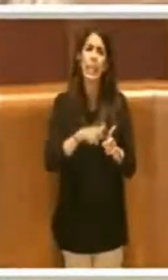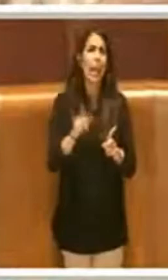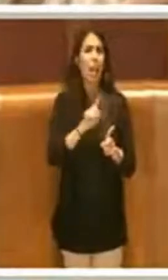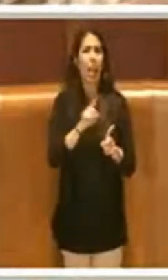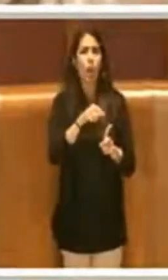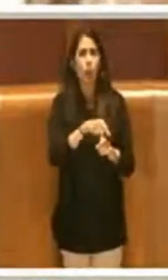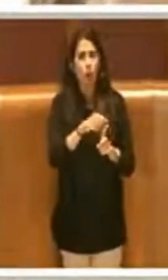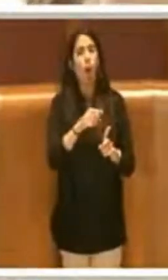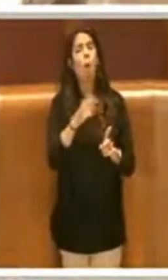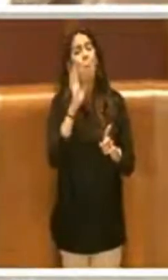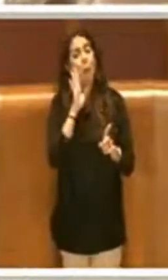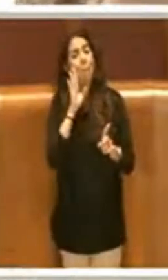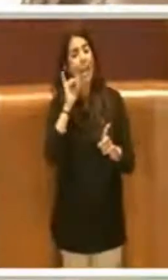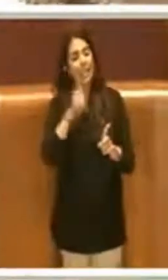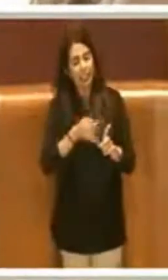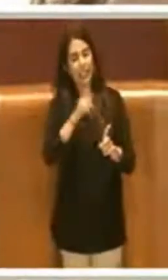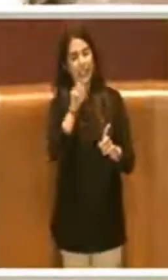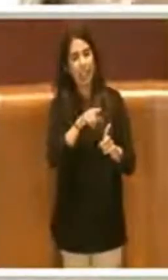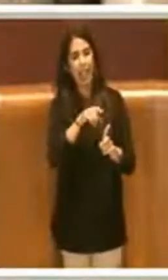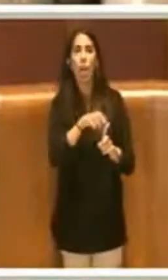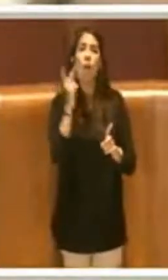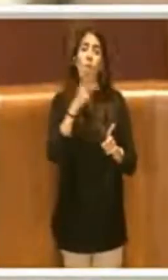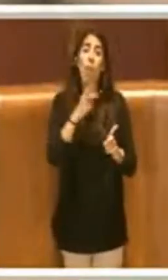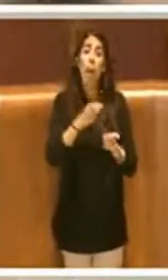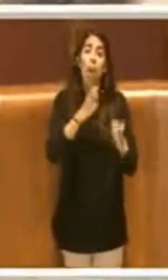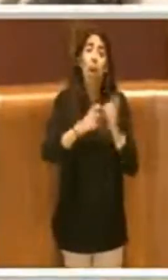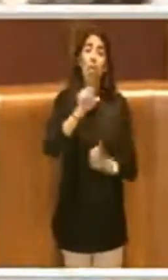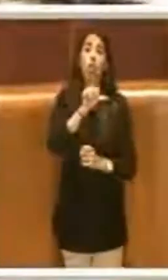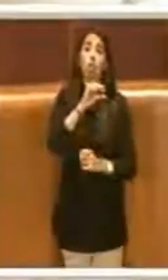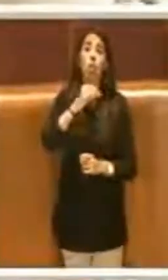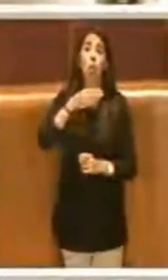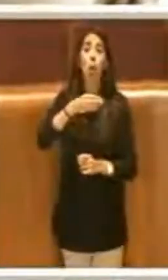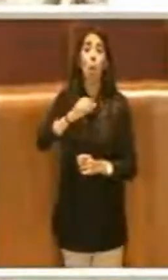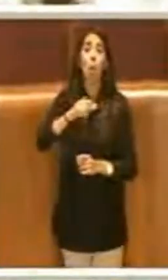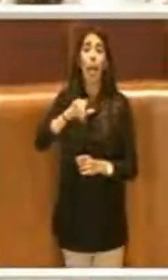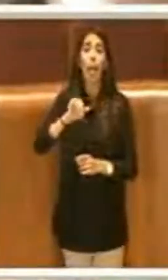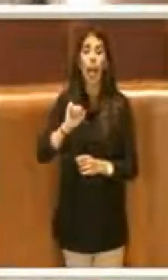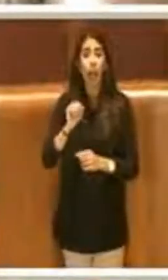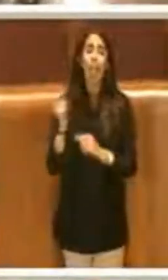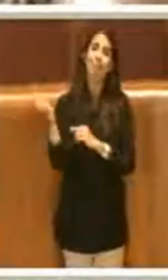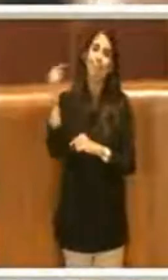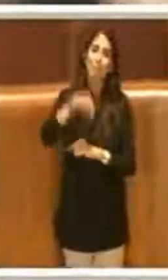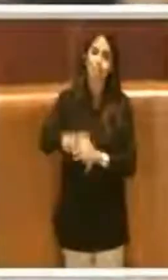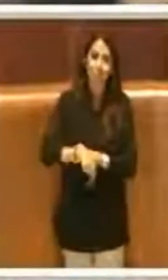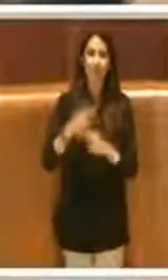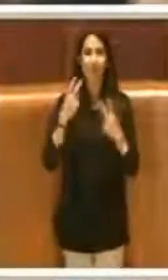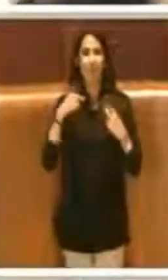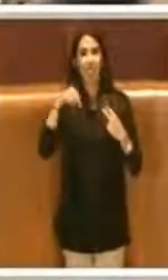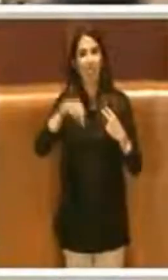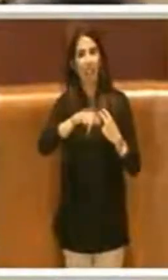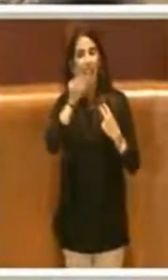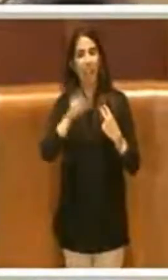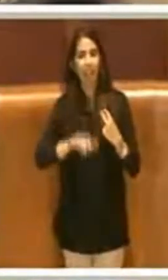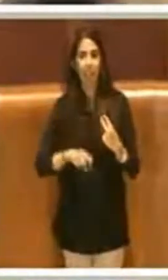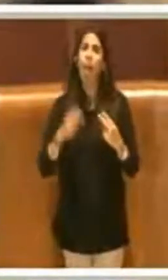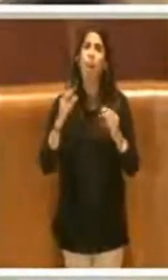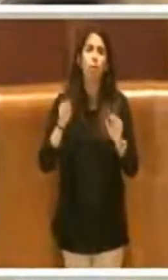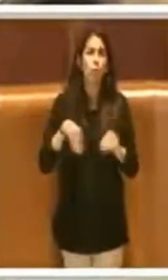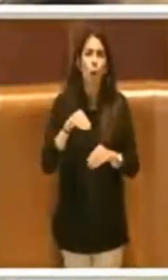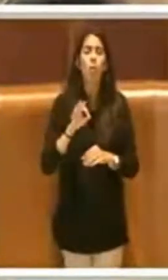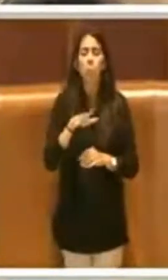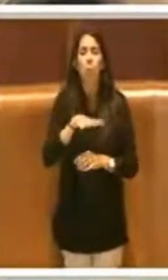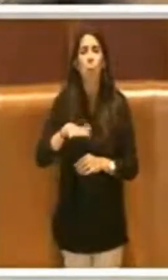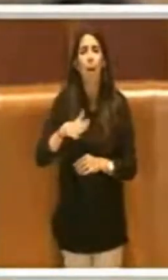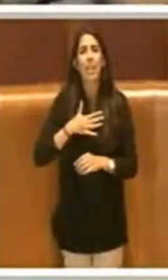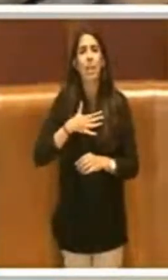ragazzo somalo che venne a vivere in Italia e si stabilì proprio nel mio quartiere a Casa Bertone. Fu